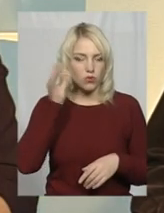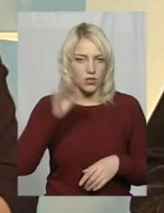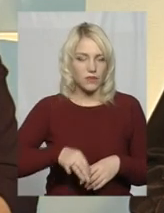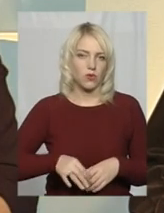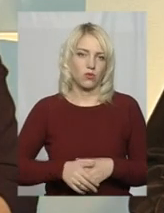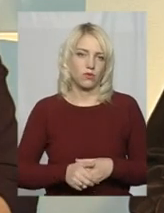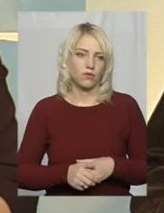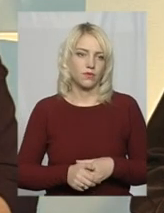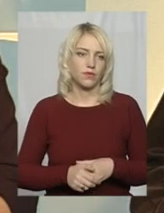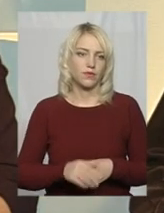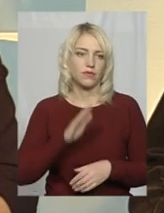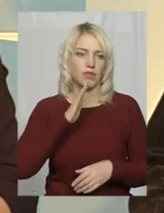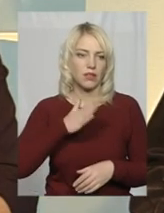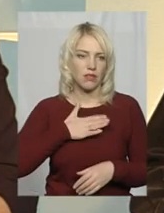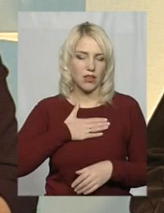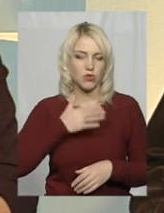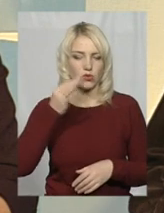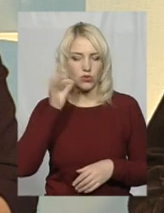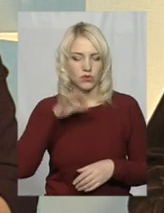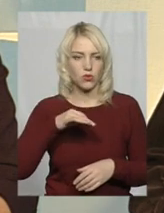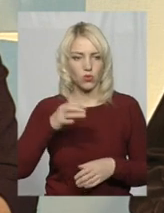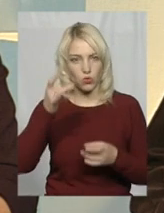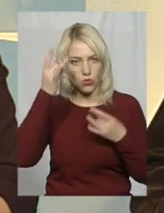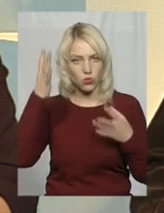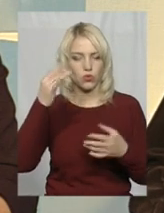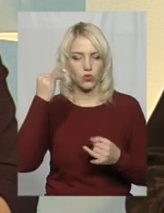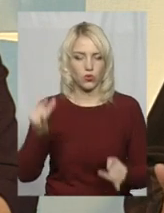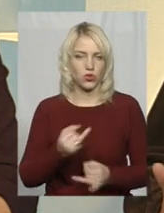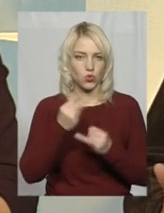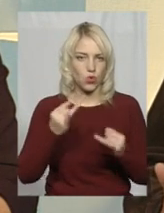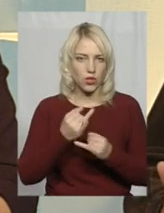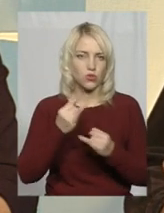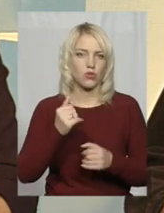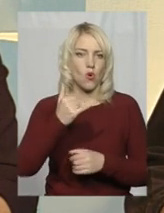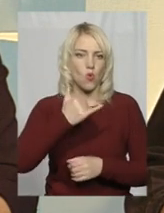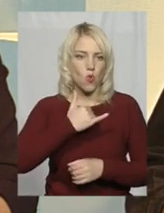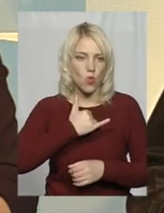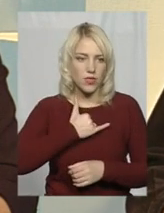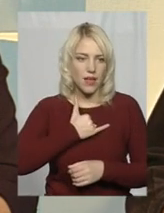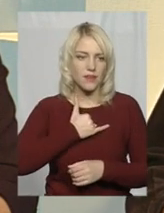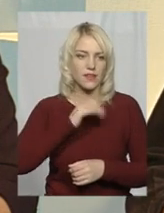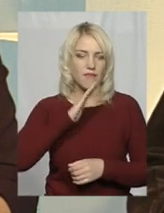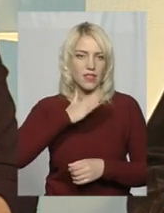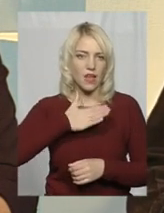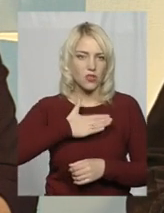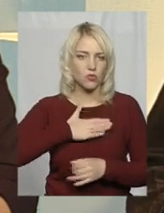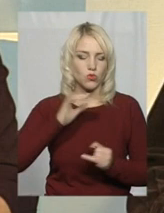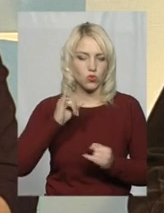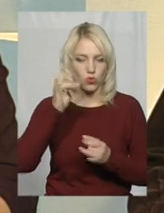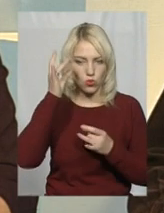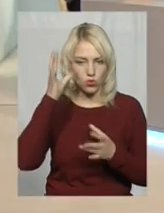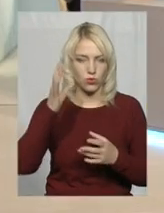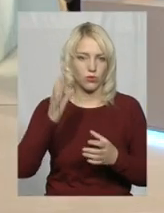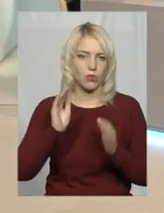нашого, як досвіду культурного, досвіду історичного. У нас, в нашому історико-культурному